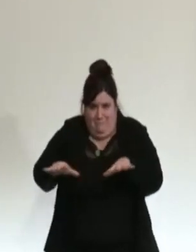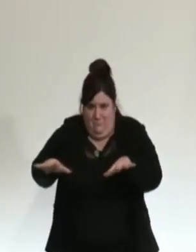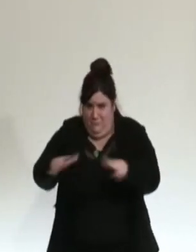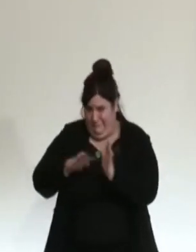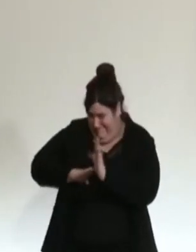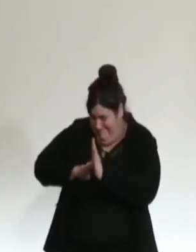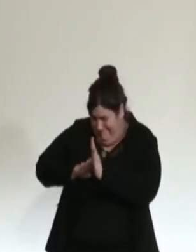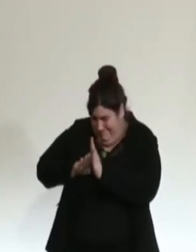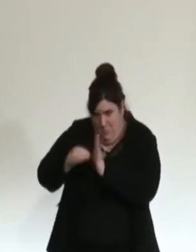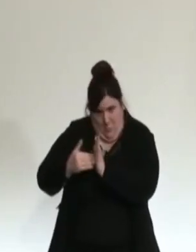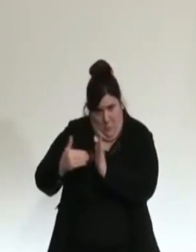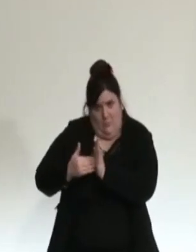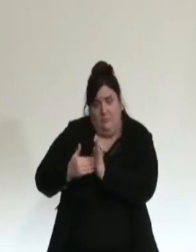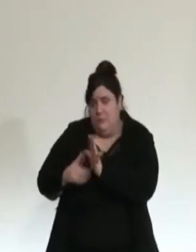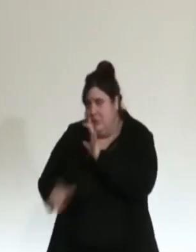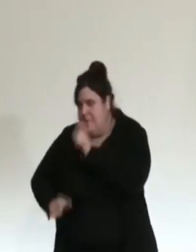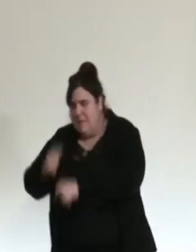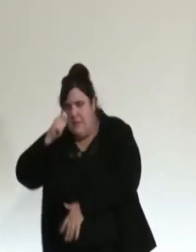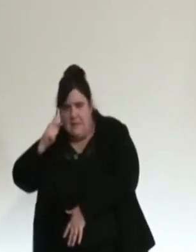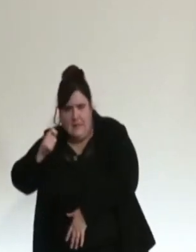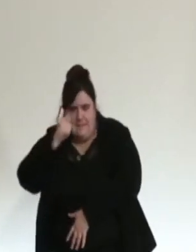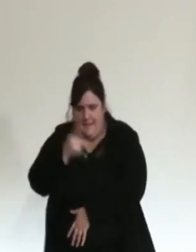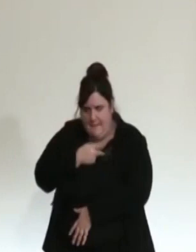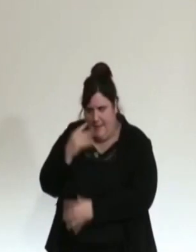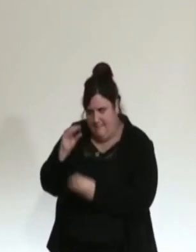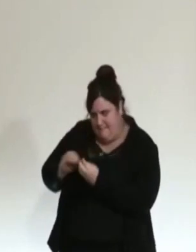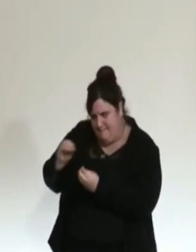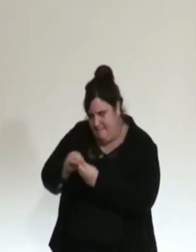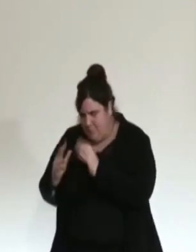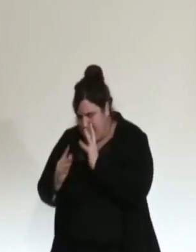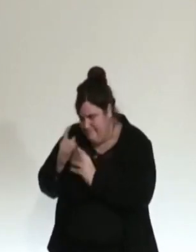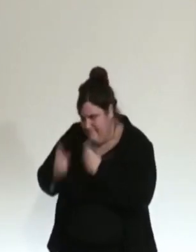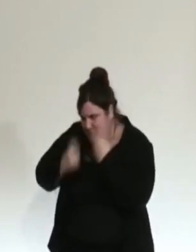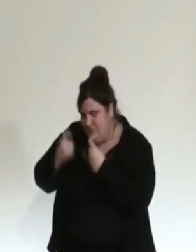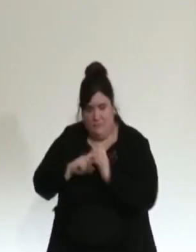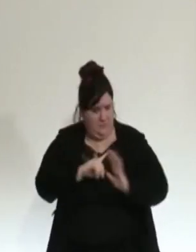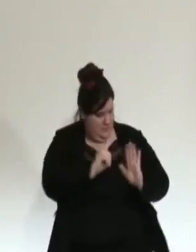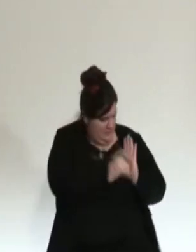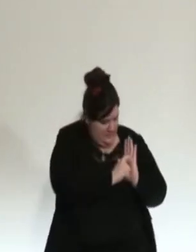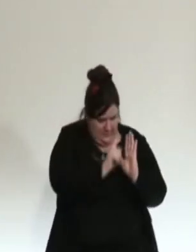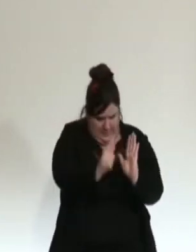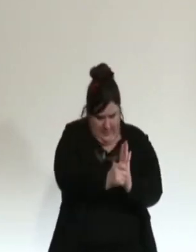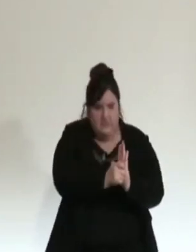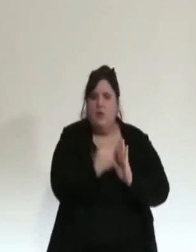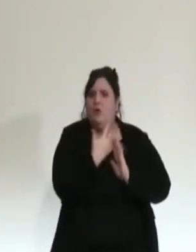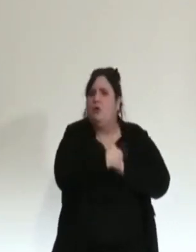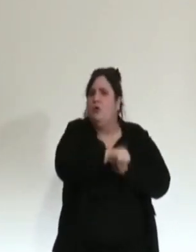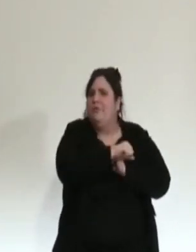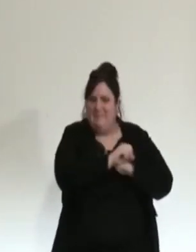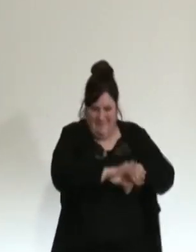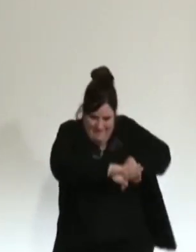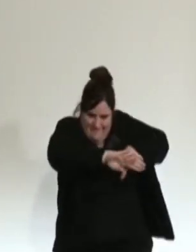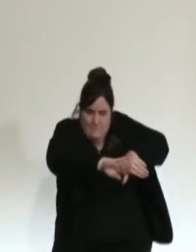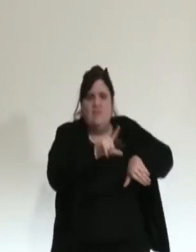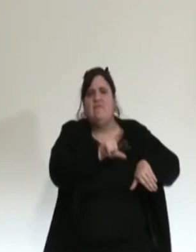sur l'utilité d'espacer les deux doses du vaccin Pfizer, actuellement, je le disais, fixées à 3 à 4 semaines, 21 à